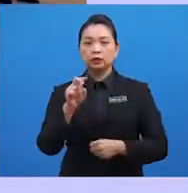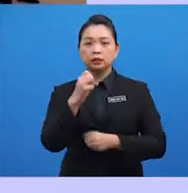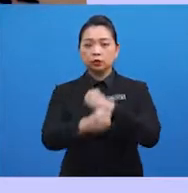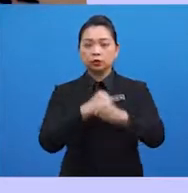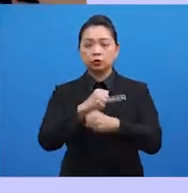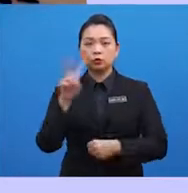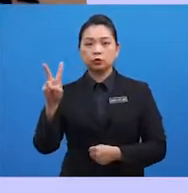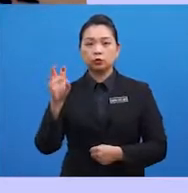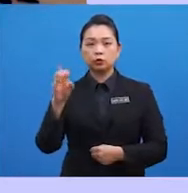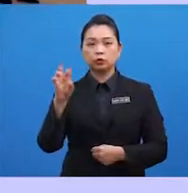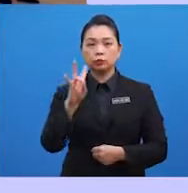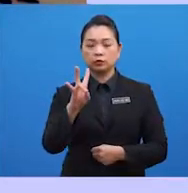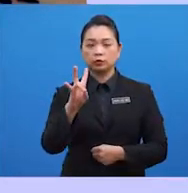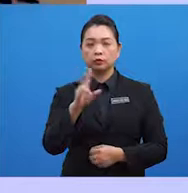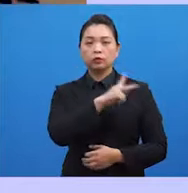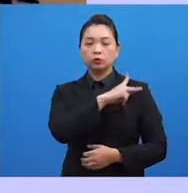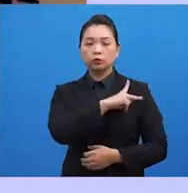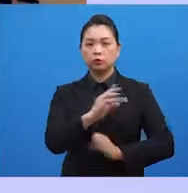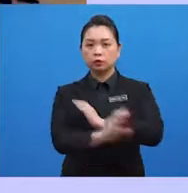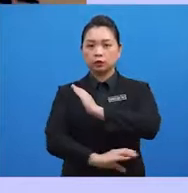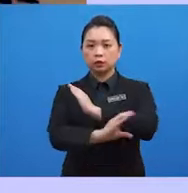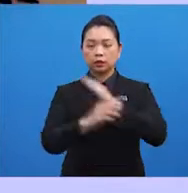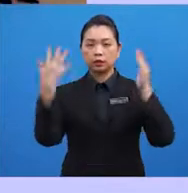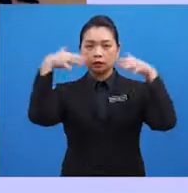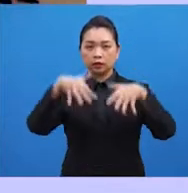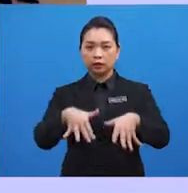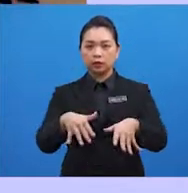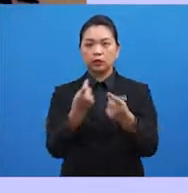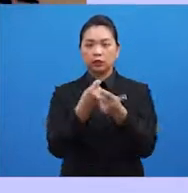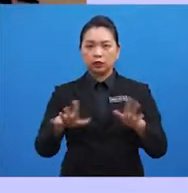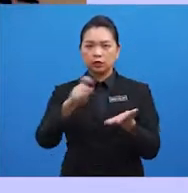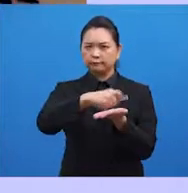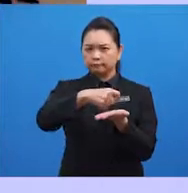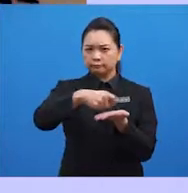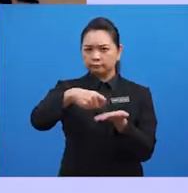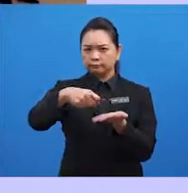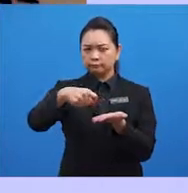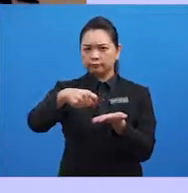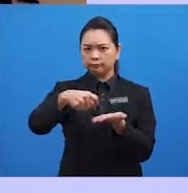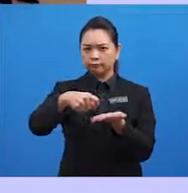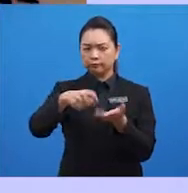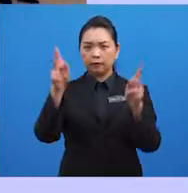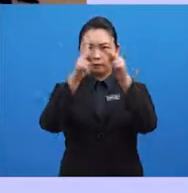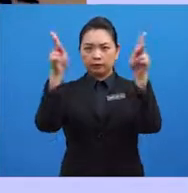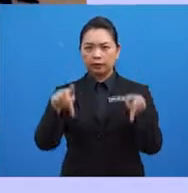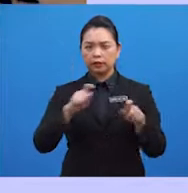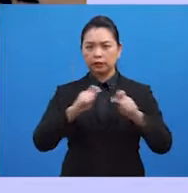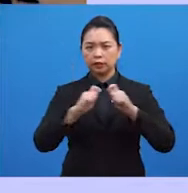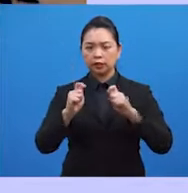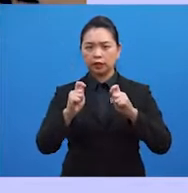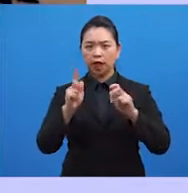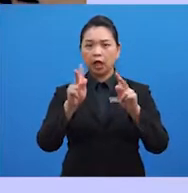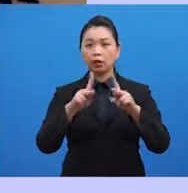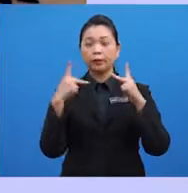ketua-ketua negara ASEAN telah menandatangani Pelan Tindakan Komuniti